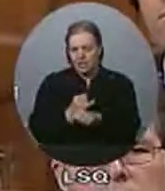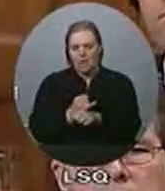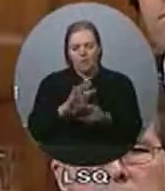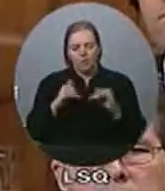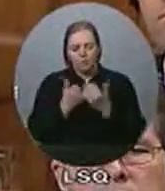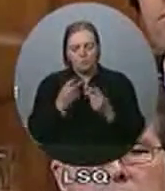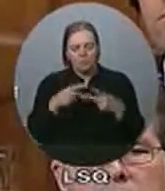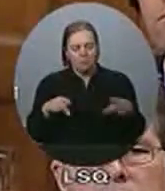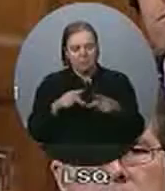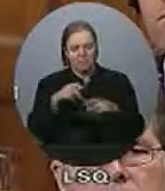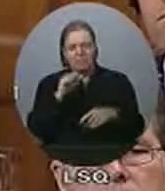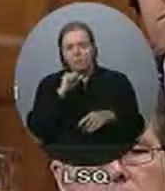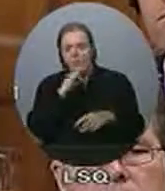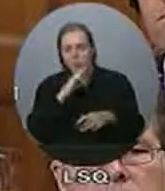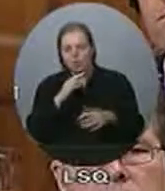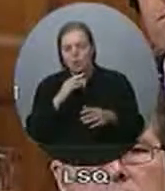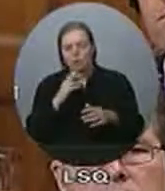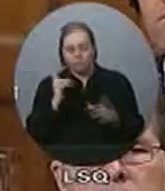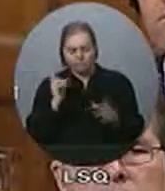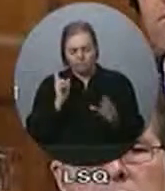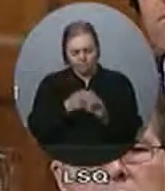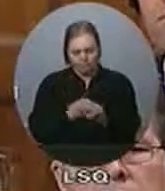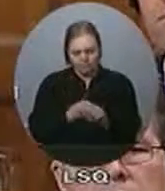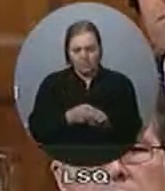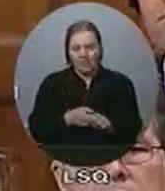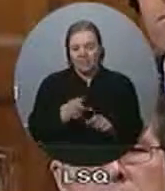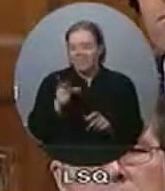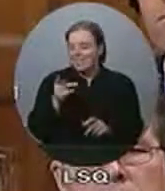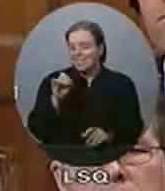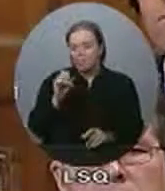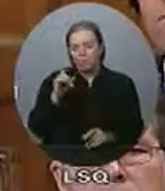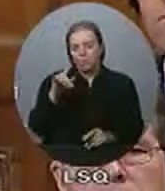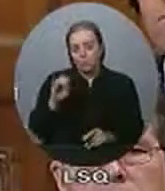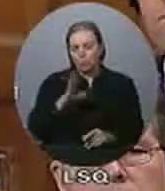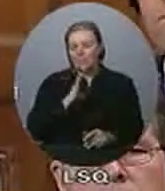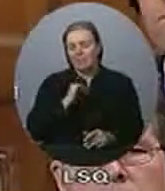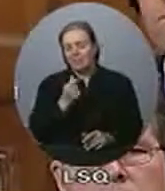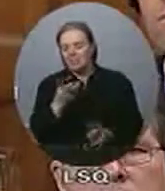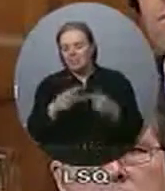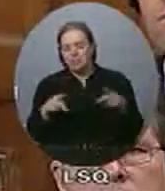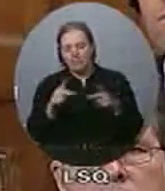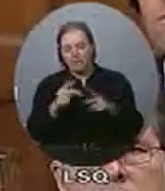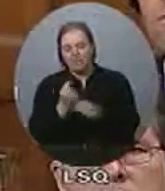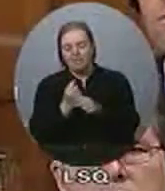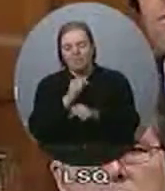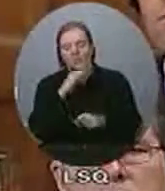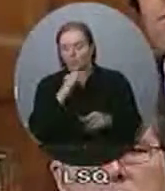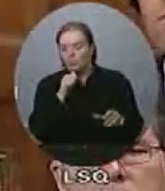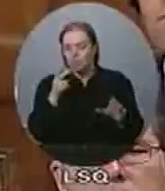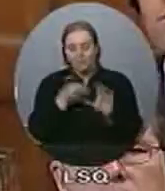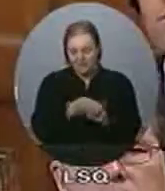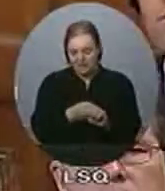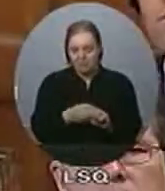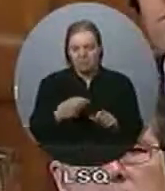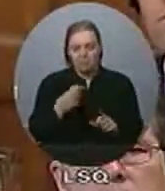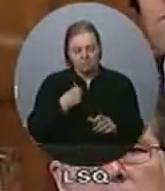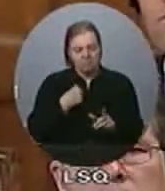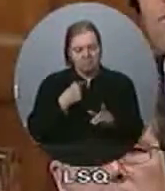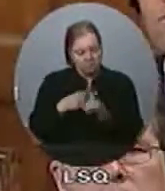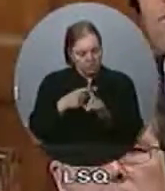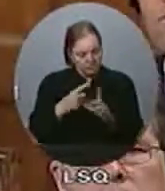émetteurs, alors que le protocole de Kyoto excluait certains émetteurs. Alors, nous sommes très encouragés. Et au lieu de